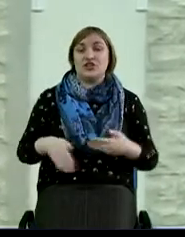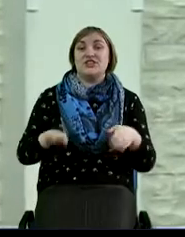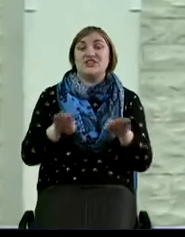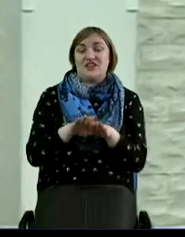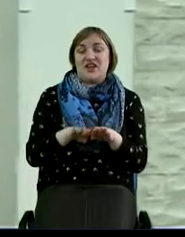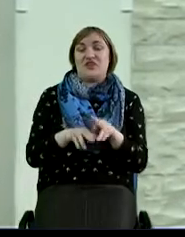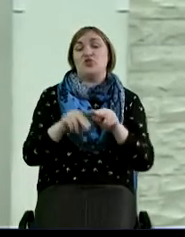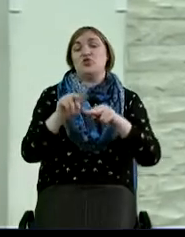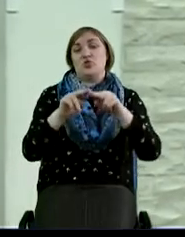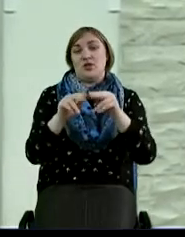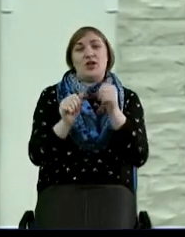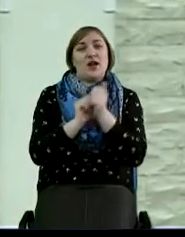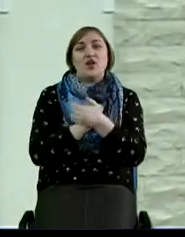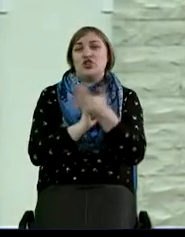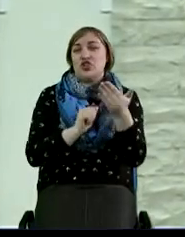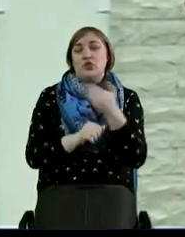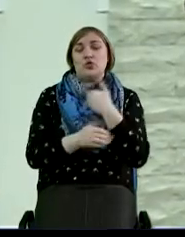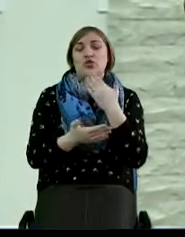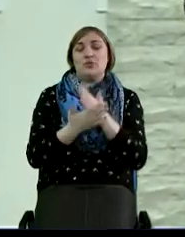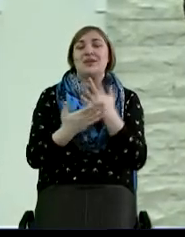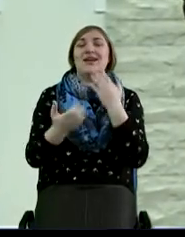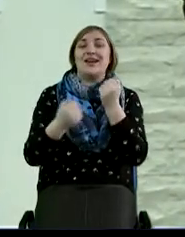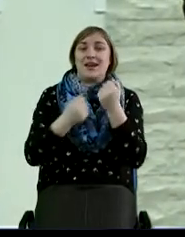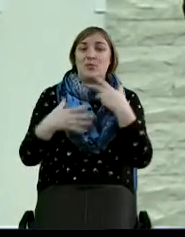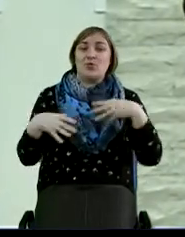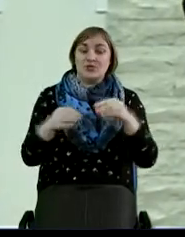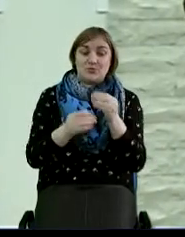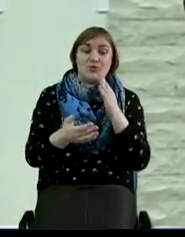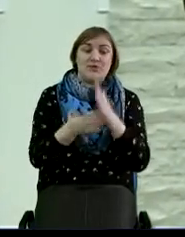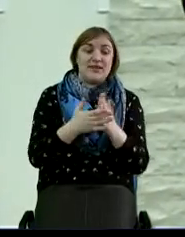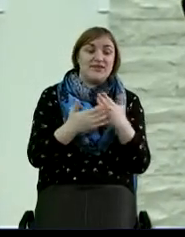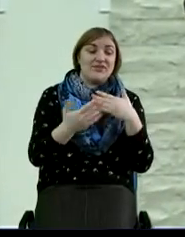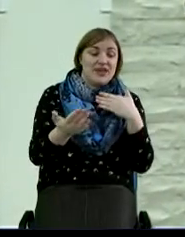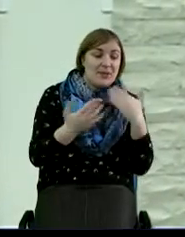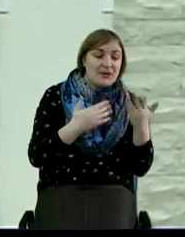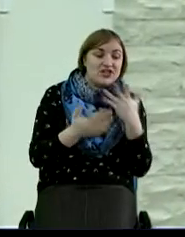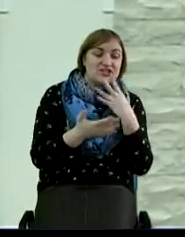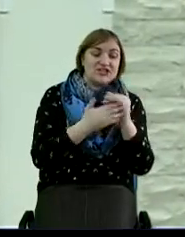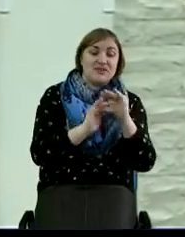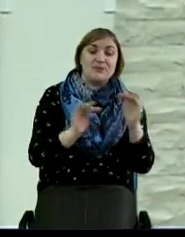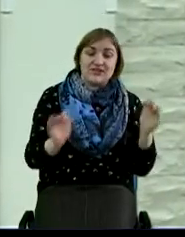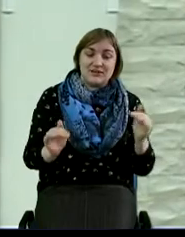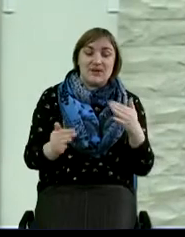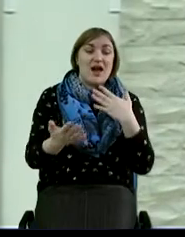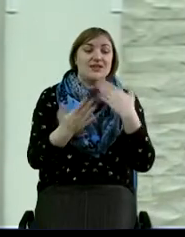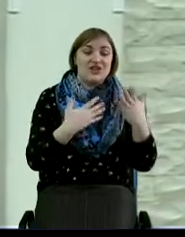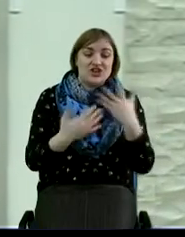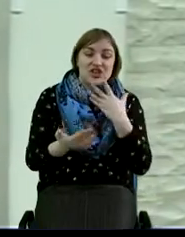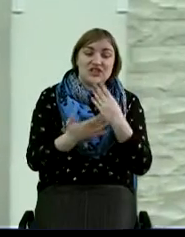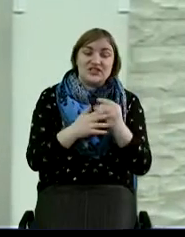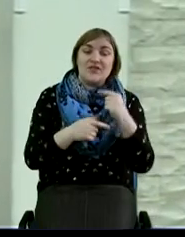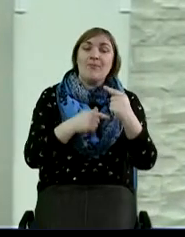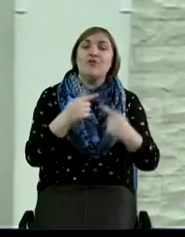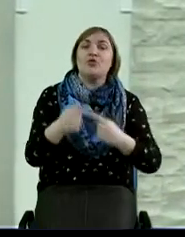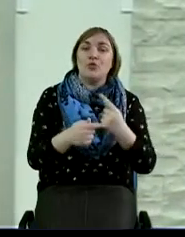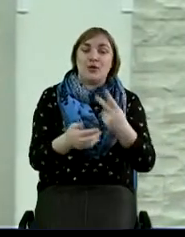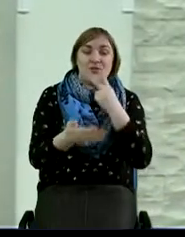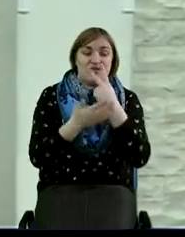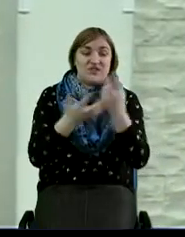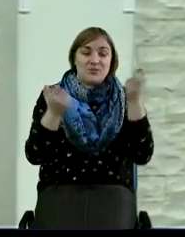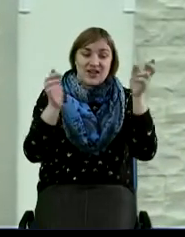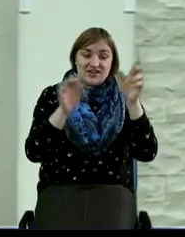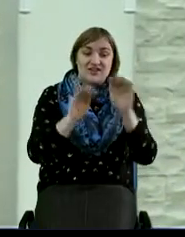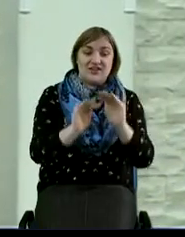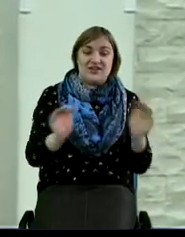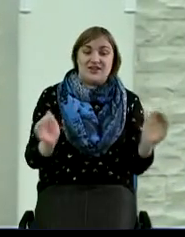иметь хорошую, крепкую семью, иметь взаимоотношения со своими детьми, иметь взаимоотношения со своими внуками, видеть благословение своих детей,